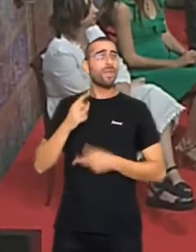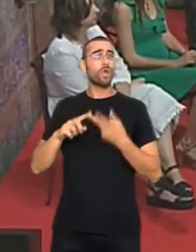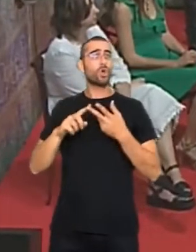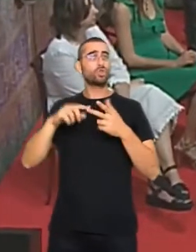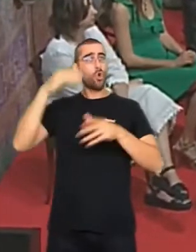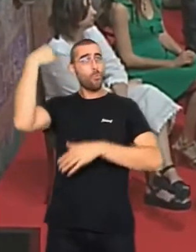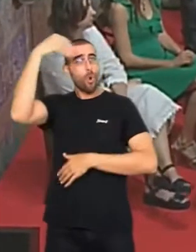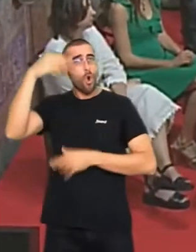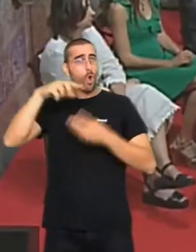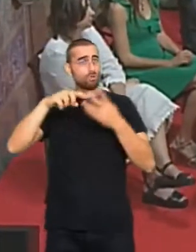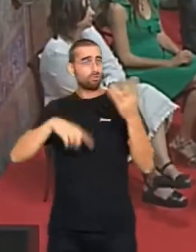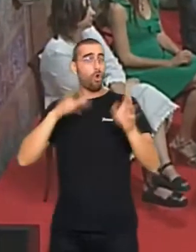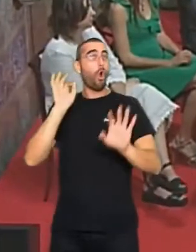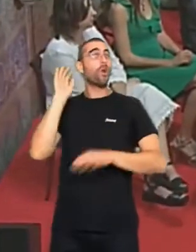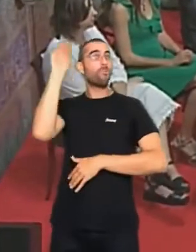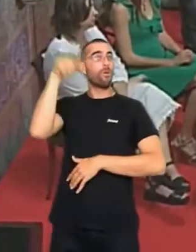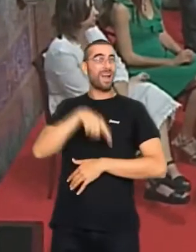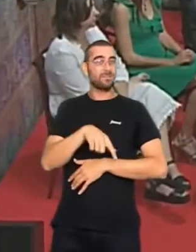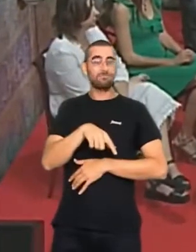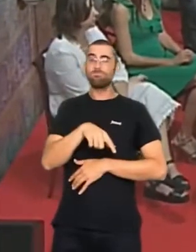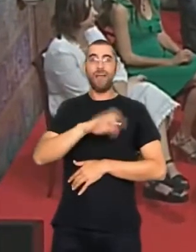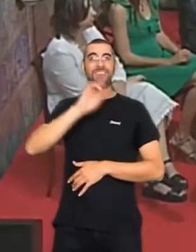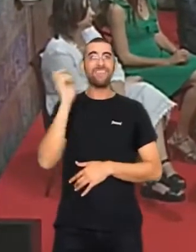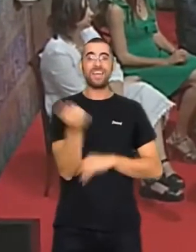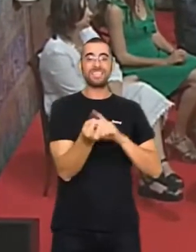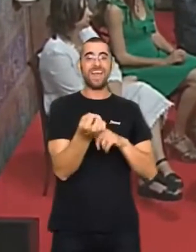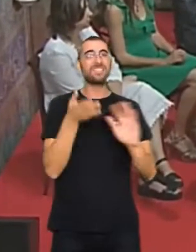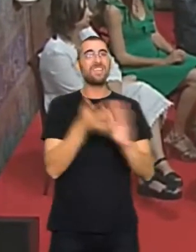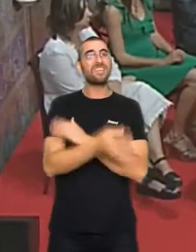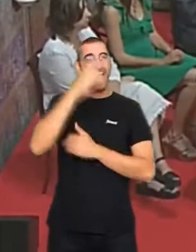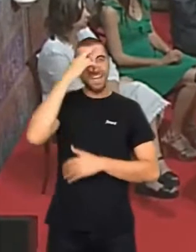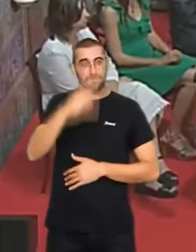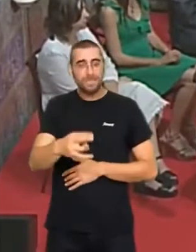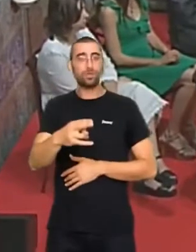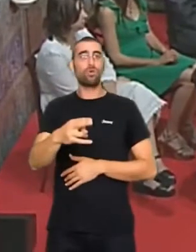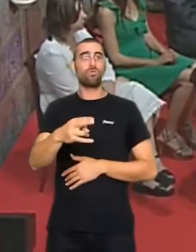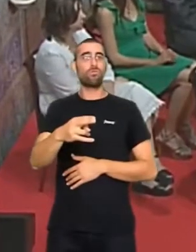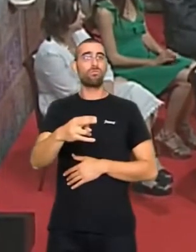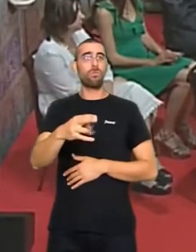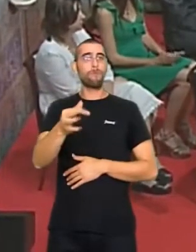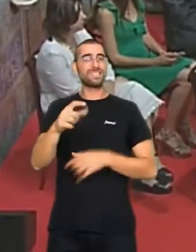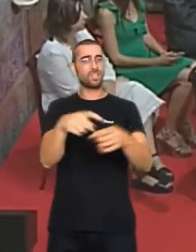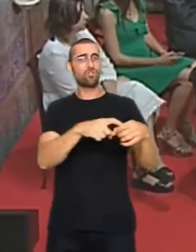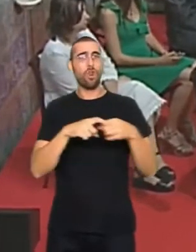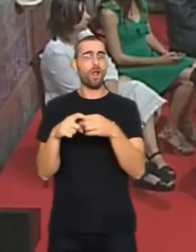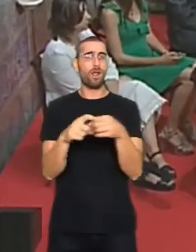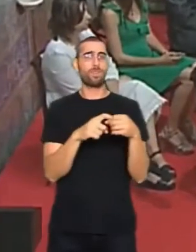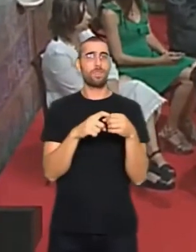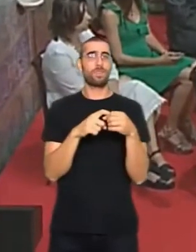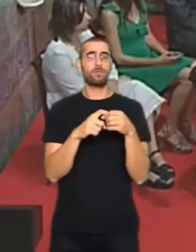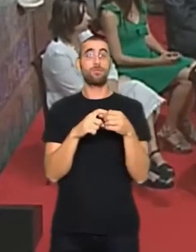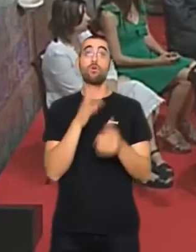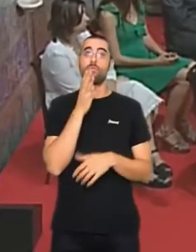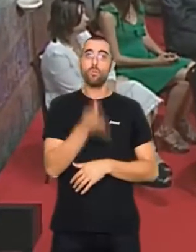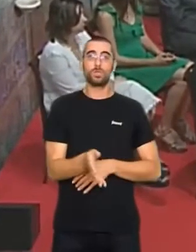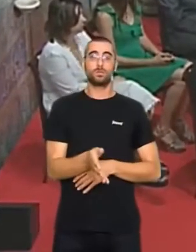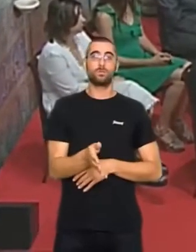La diversitat ha d'anar sempre acompanyada de respecte, tolerància i solidaritat. Per això,